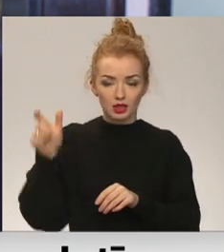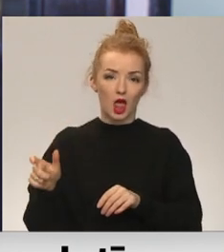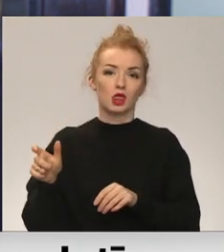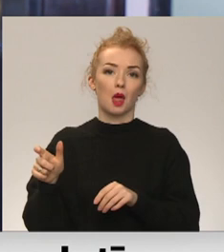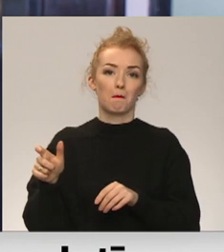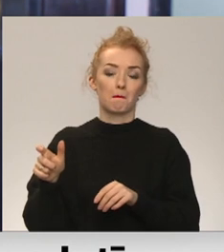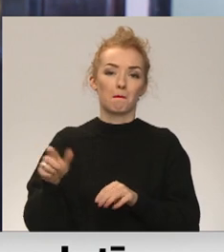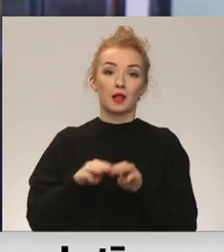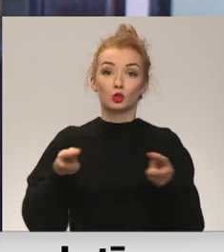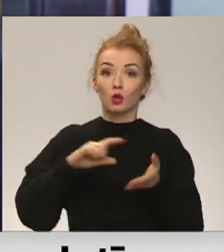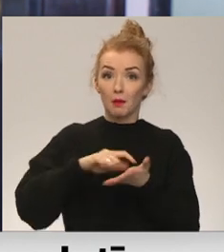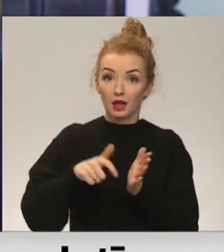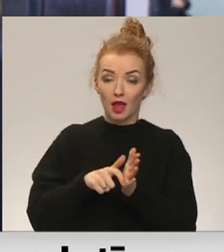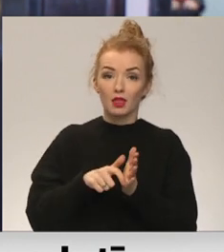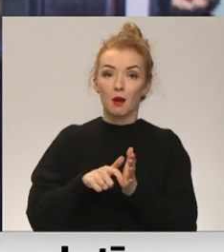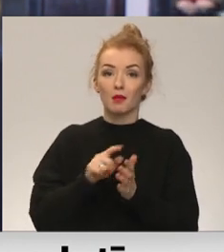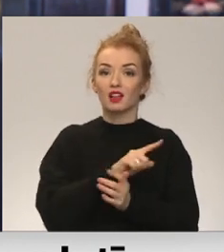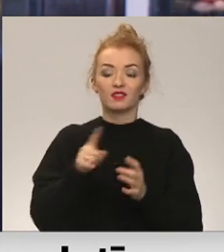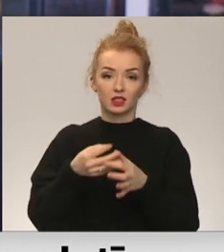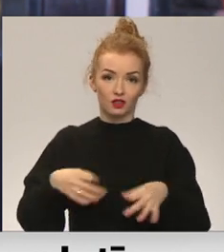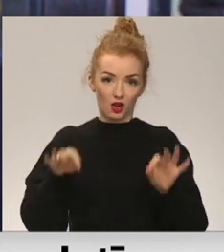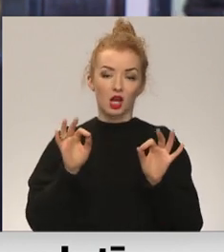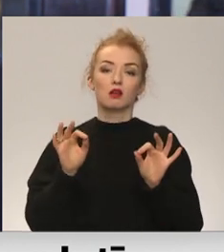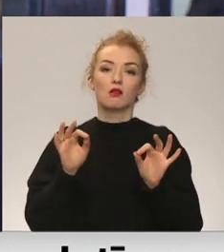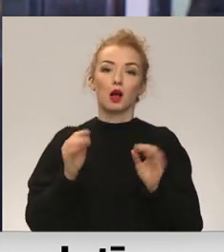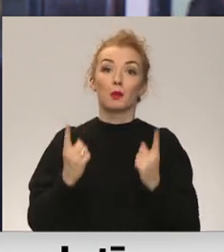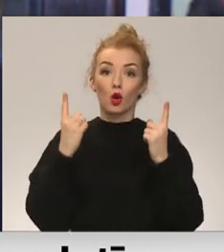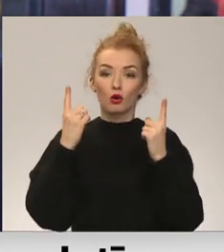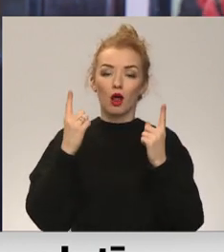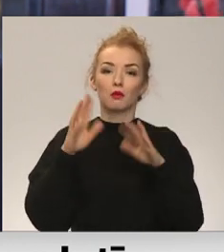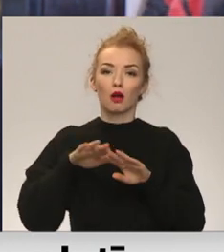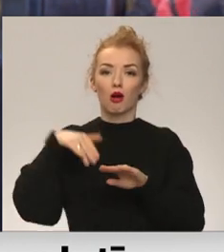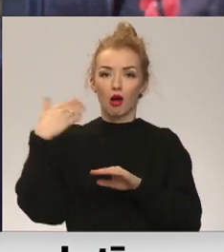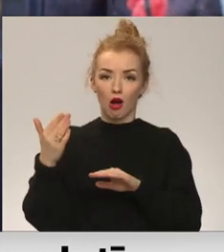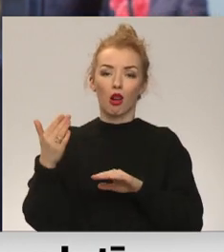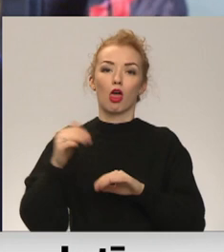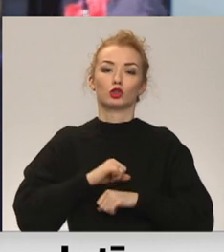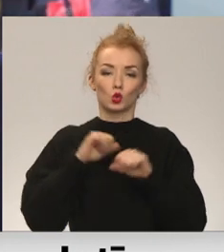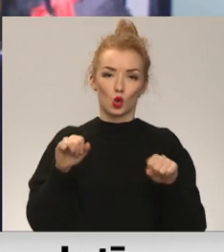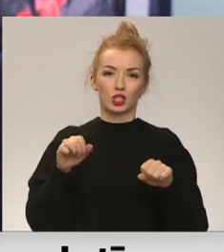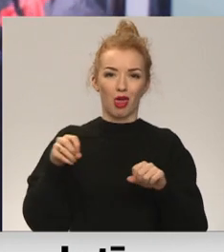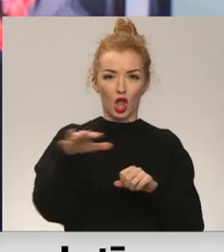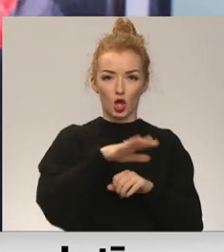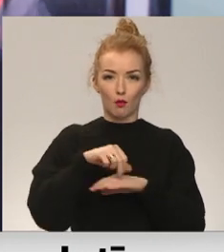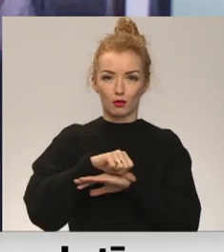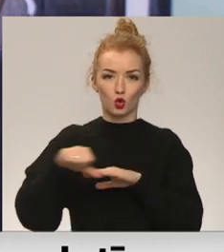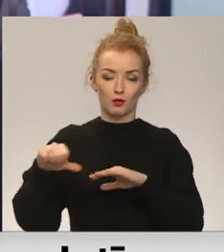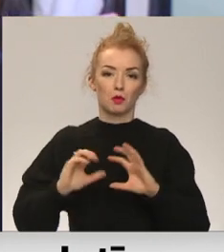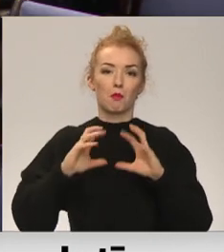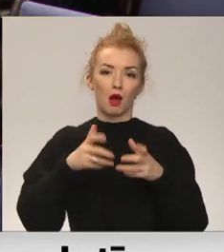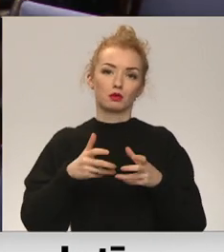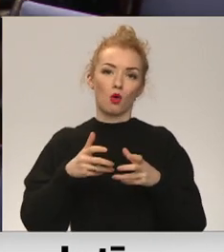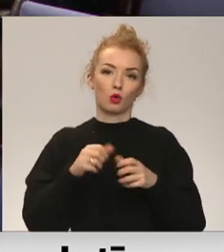kopumā nav svarīgākas šobrīd un atbildīgākas prioritātes par ārējās drošības Eiropas drošības, valsts drošības